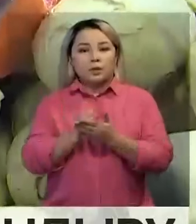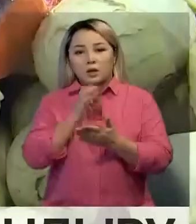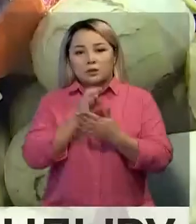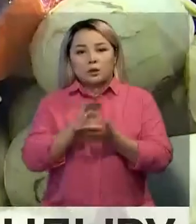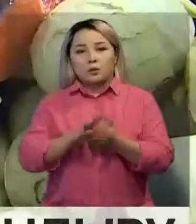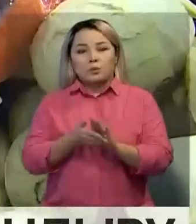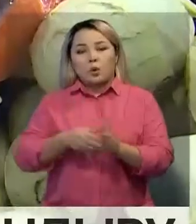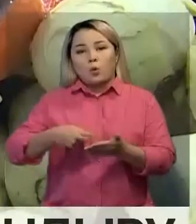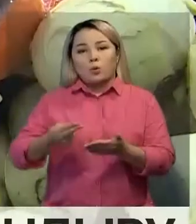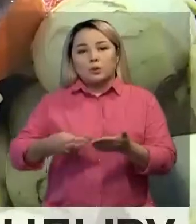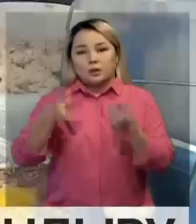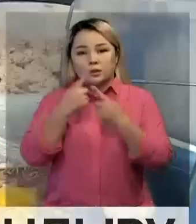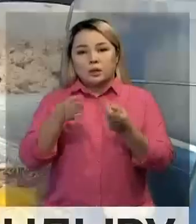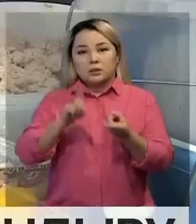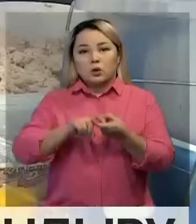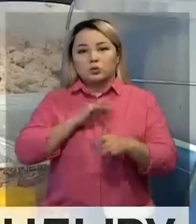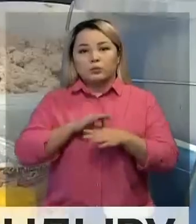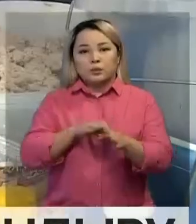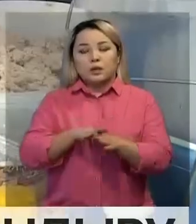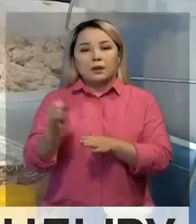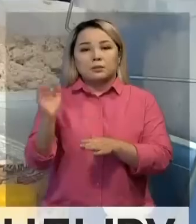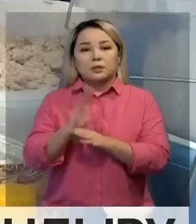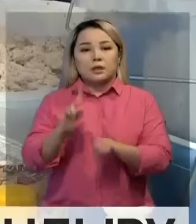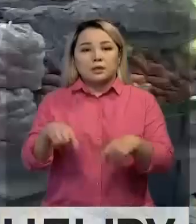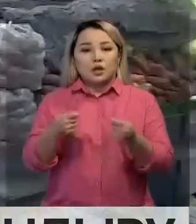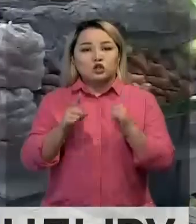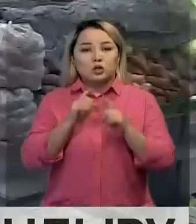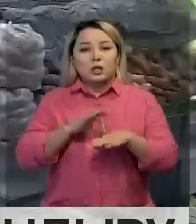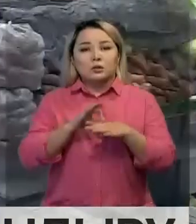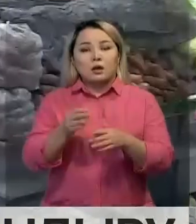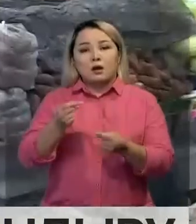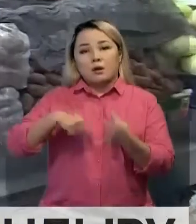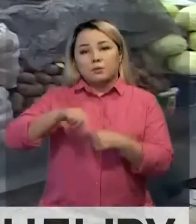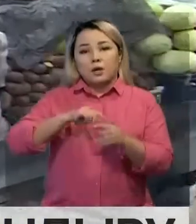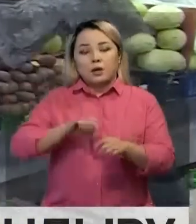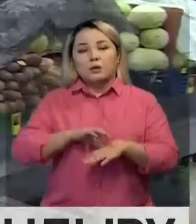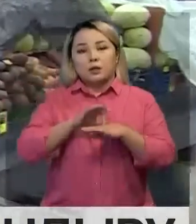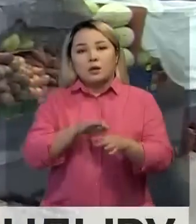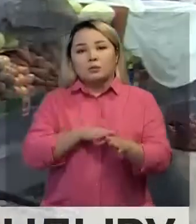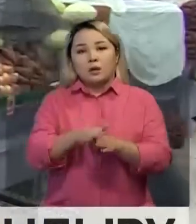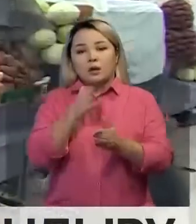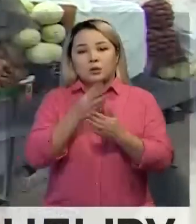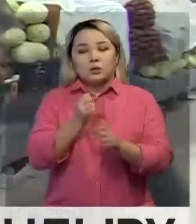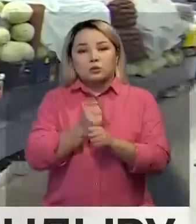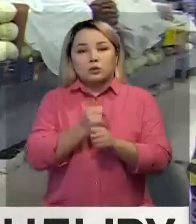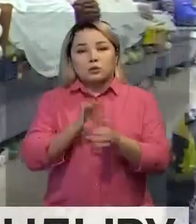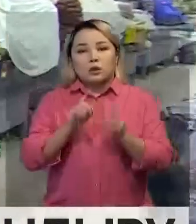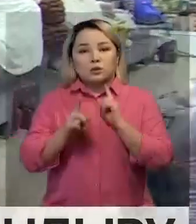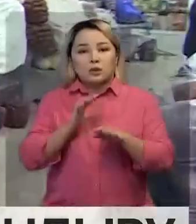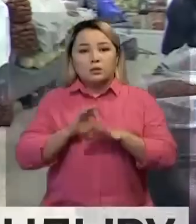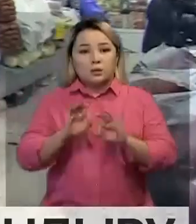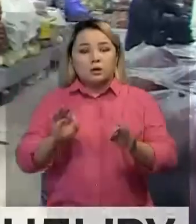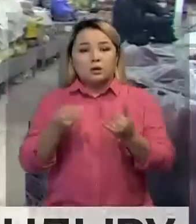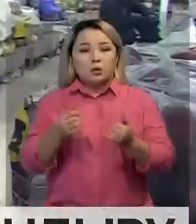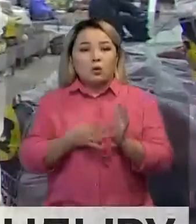меморандумға қолғой бөнша жұмыс жүргізуді тапсырды. Жейінді айналым қаражатын бөлудің жаңа тетіктерін іске асыры ұжайыда сөз болды.